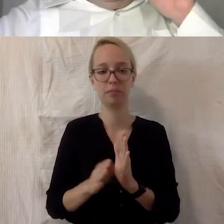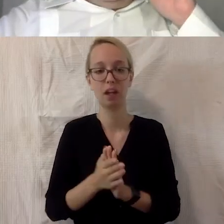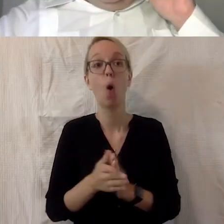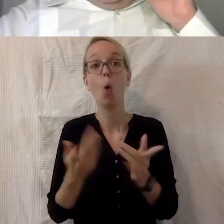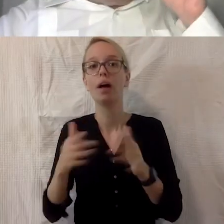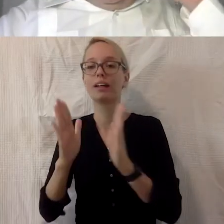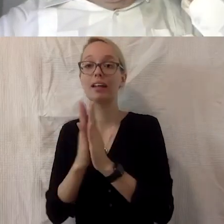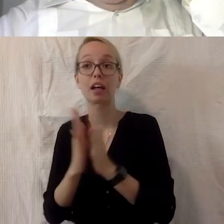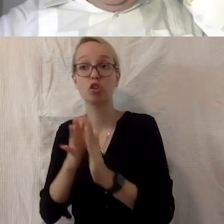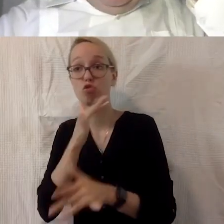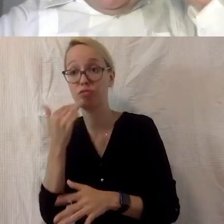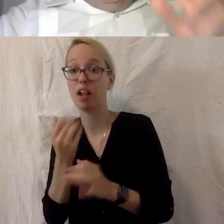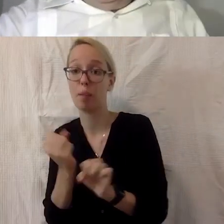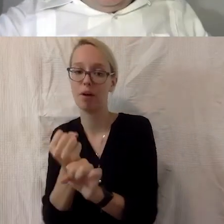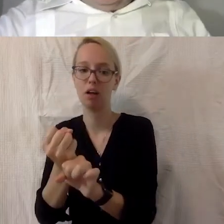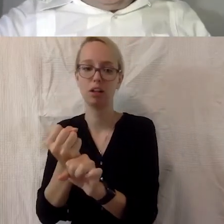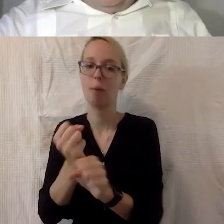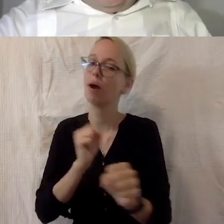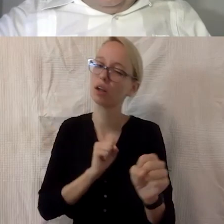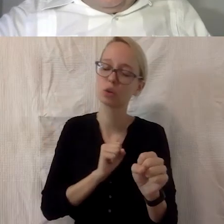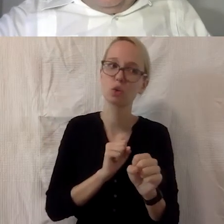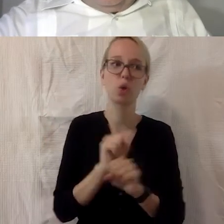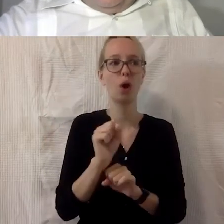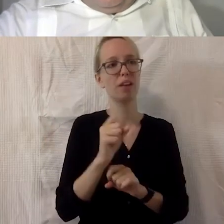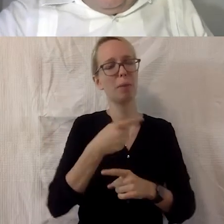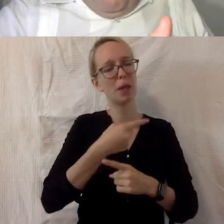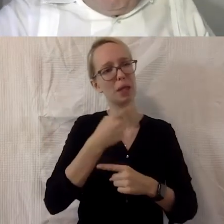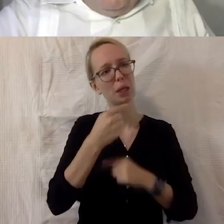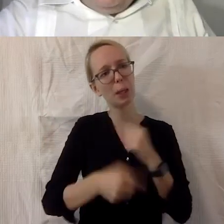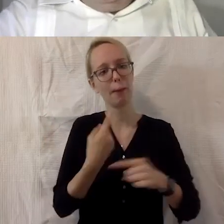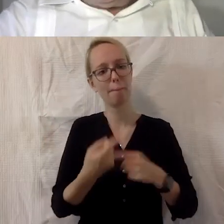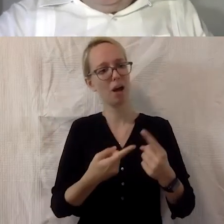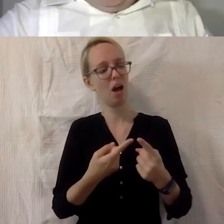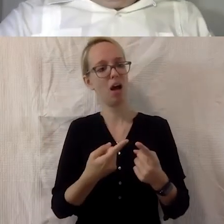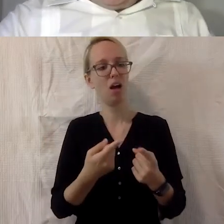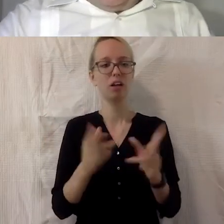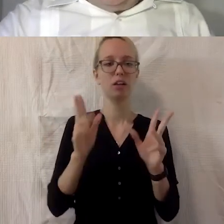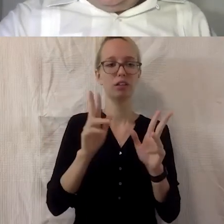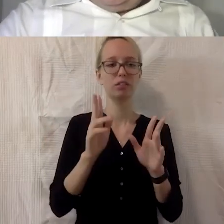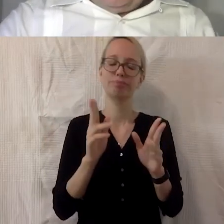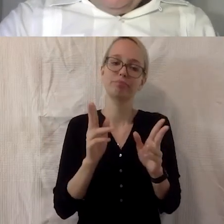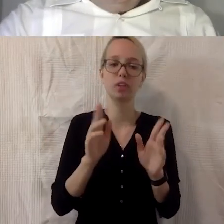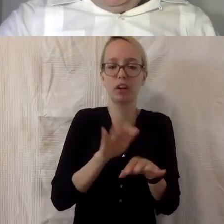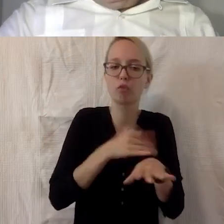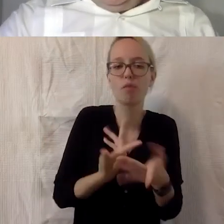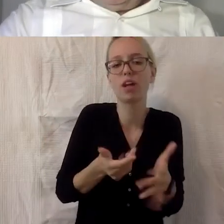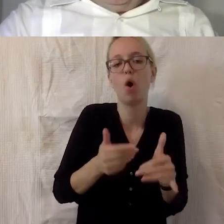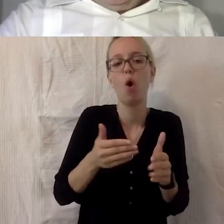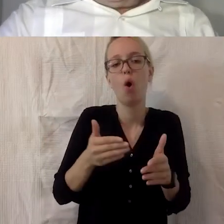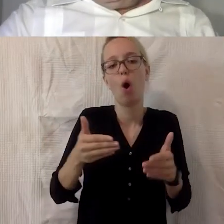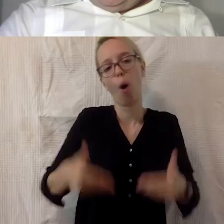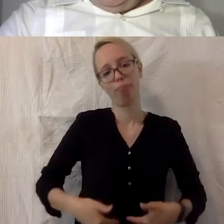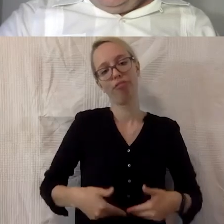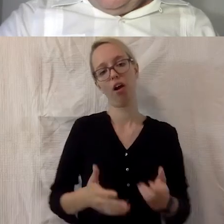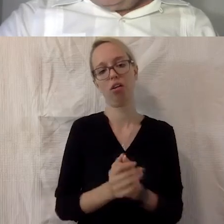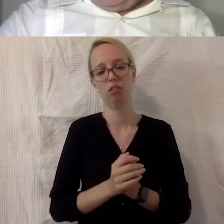viel getan, aber es war letztendlich immer, immer eine Art von Opfer, was man erbracht hat für diese Menschen, die eben so